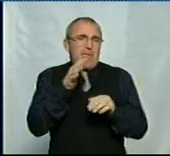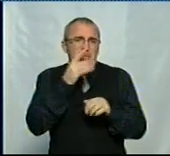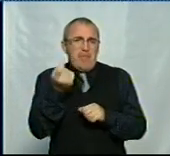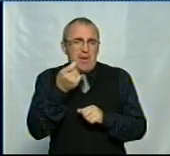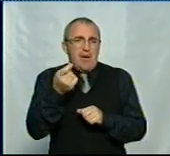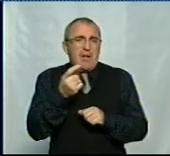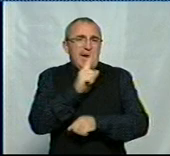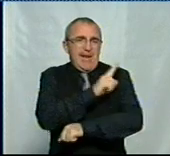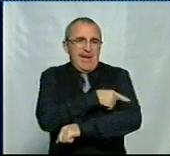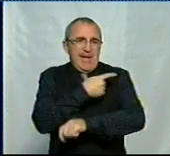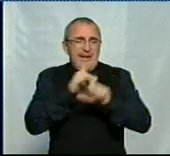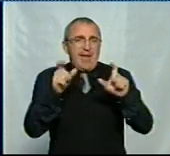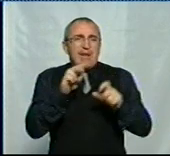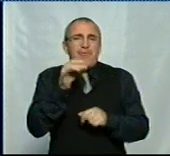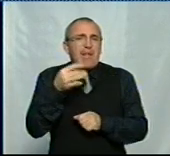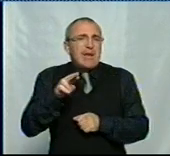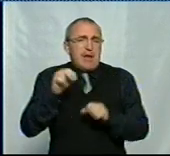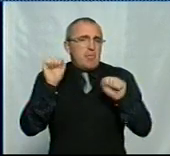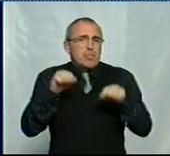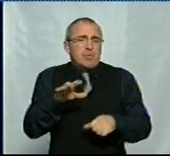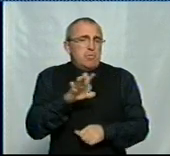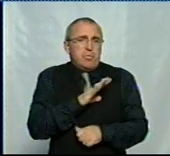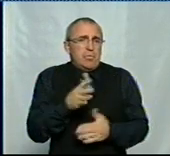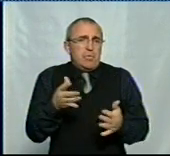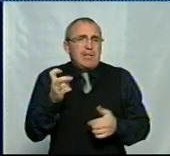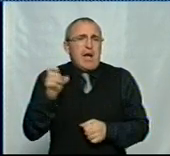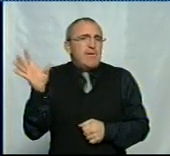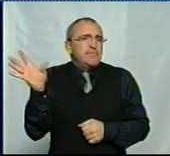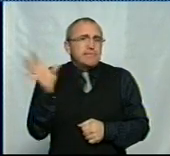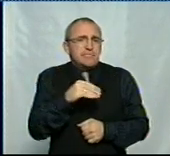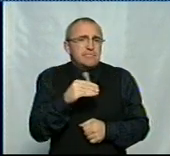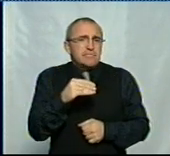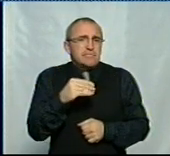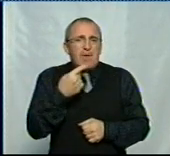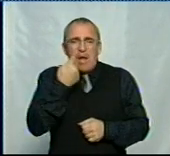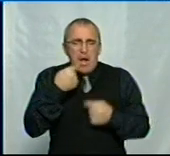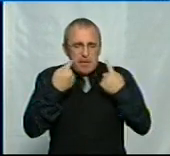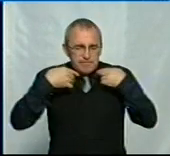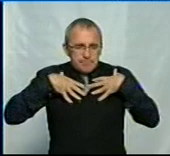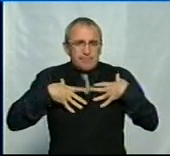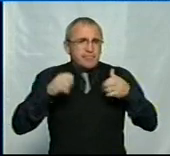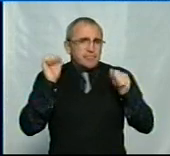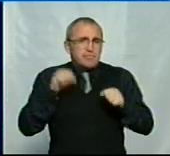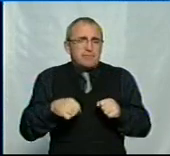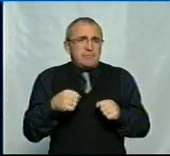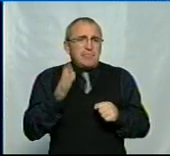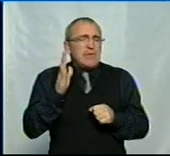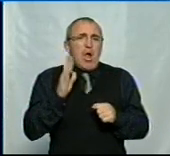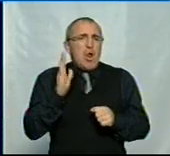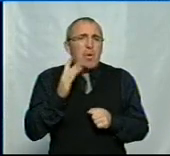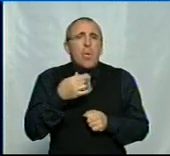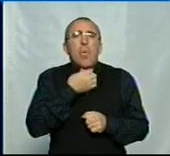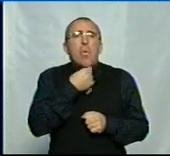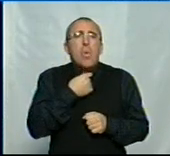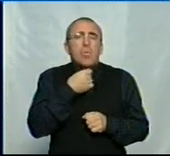часу, клініку діфтерії. Діфтерія ж може бути на всіх слизових оболонках. Тобто, діфтерія може бути не лише в